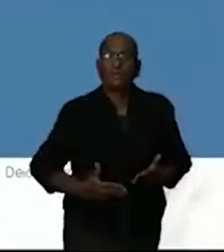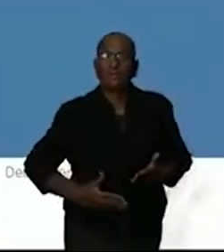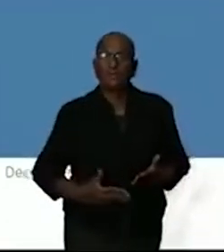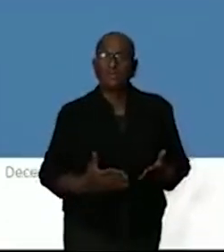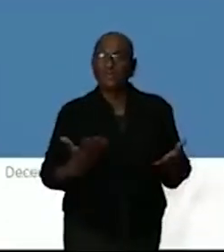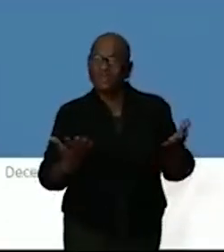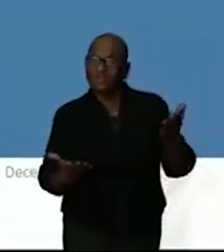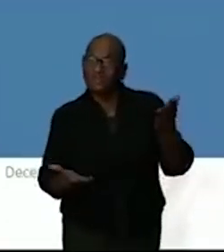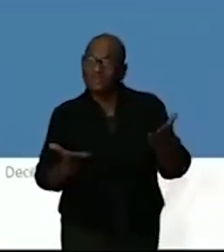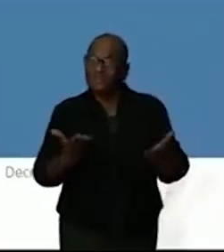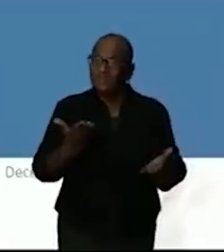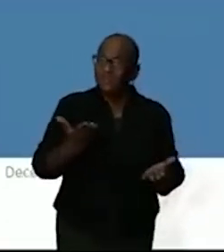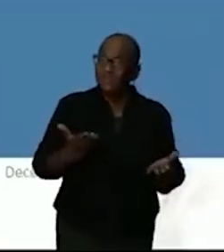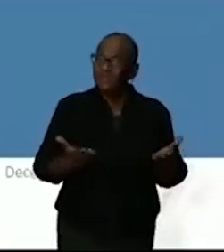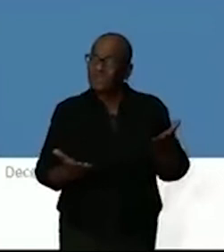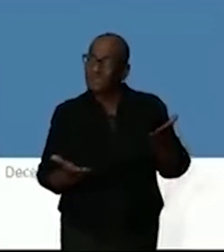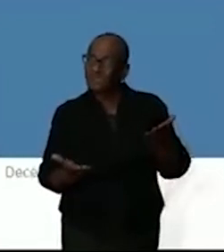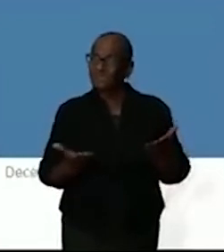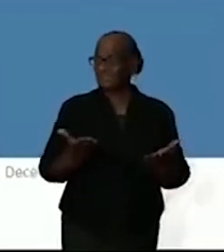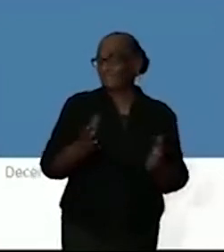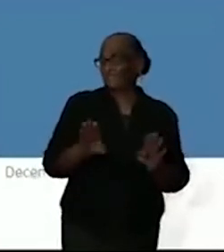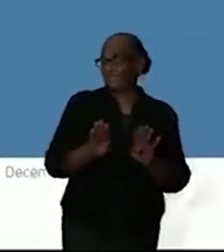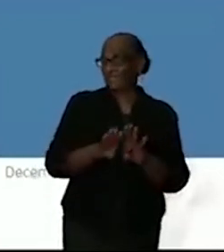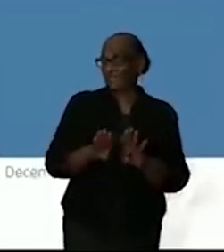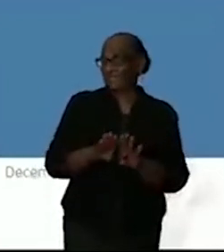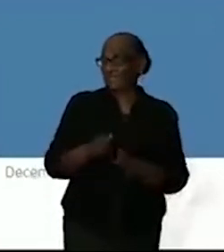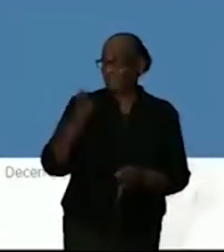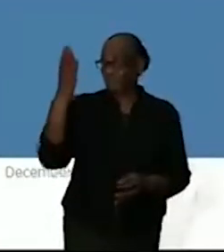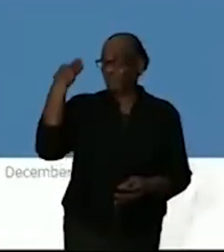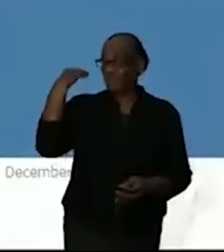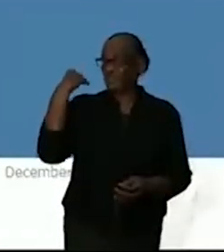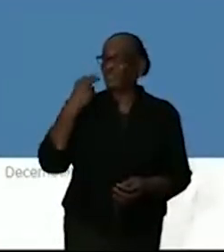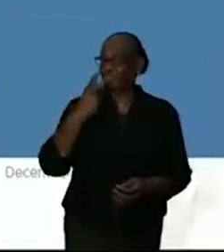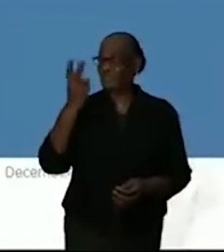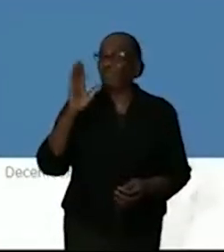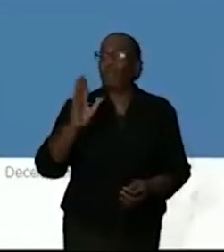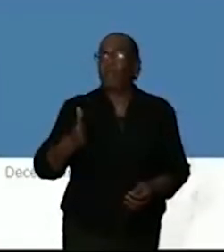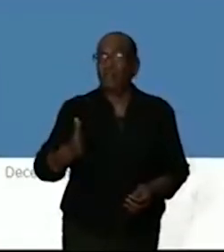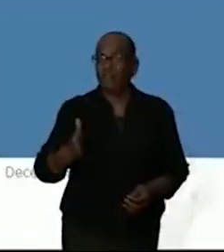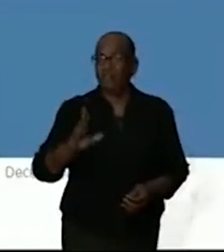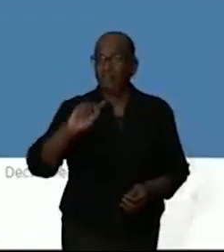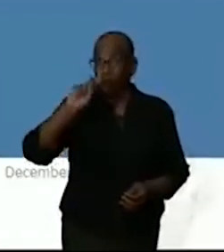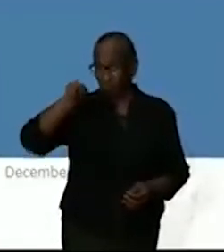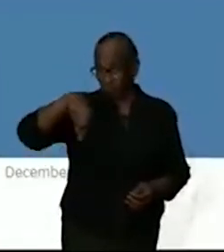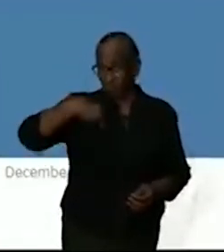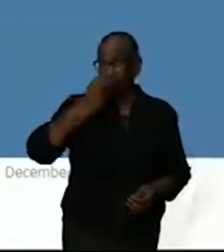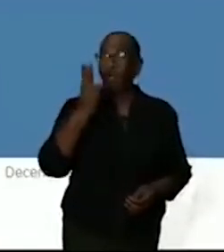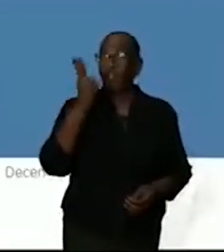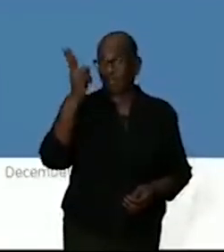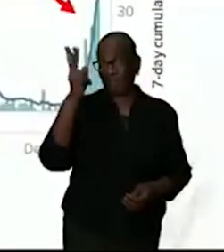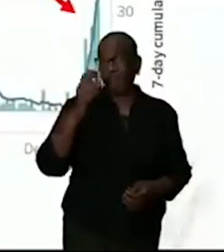Dat geeft u dezelfde trend weer die u al eerder hebt gezien. Volgende plaatje.